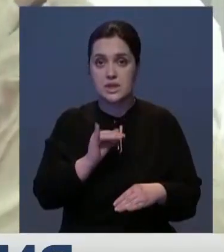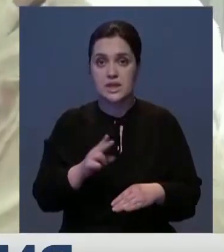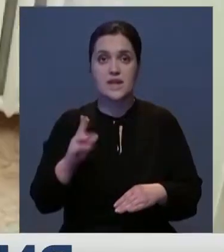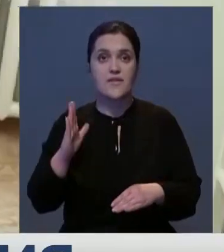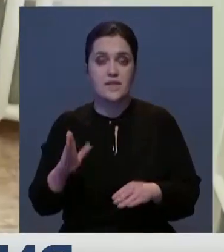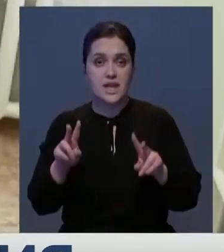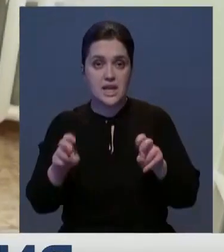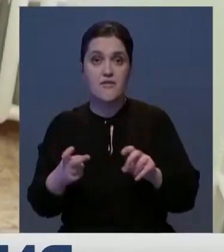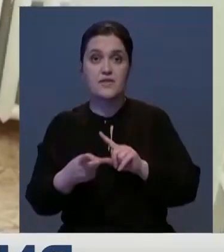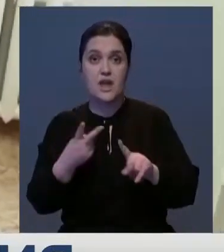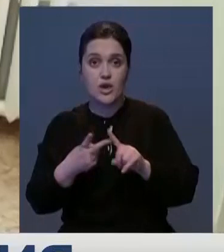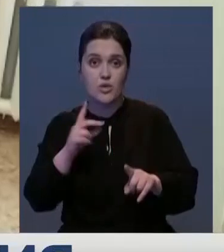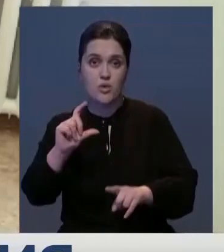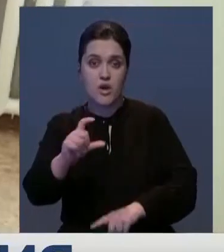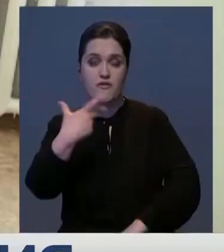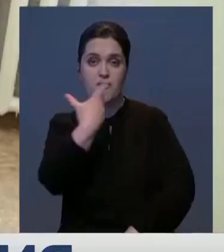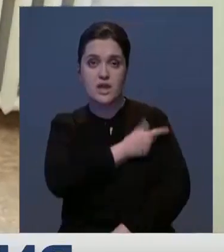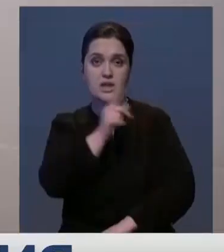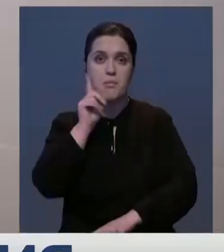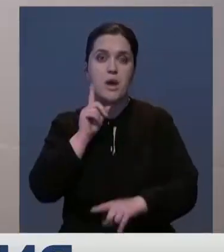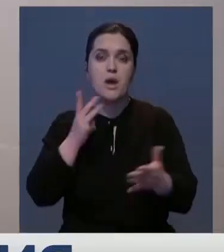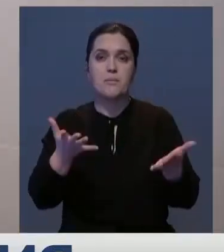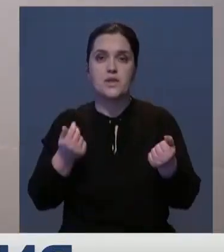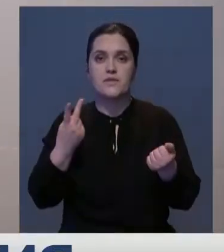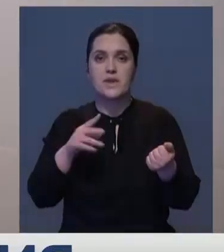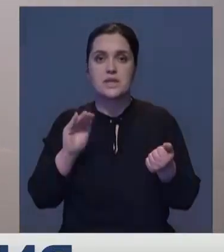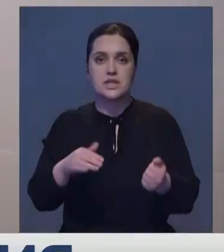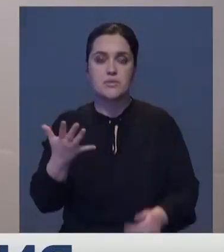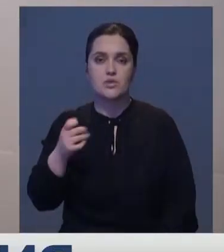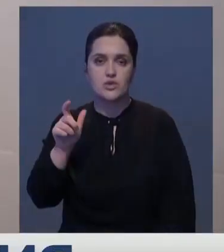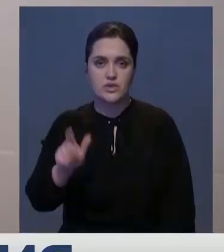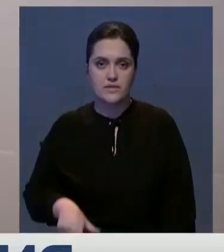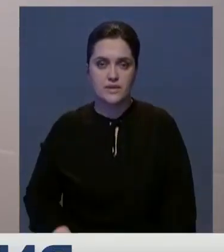Ви». Второй компонент вакцины пока получили 20 500 человек.